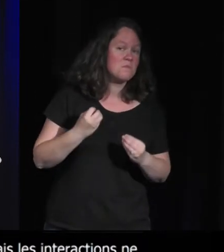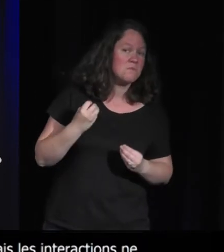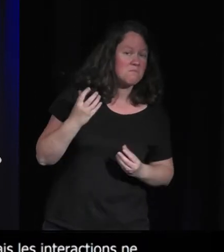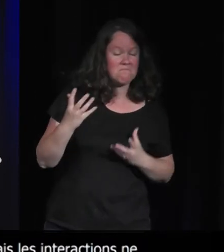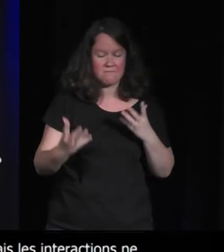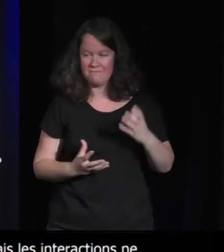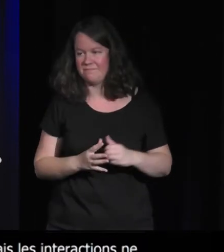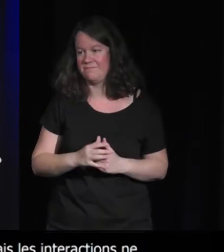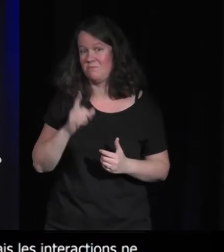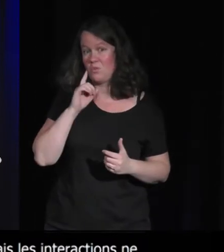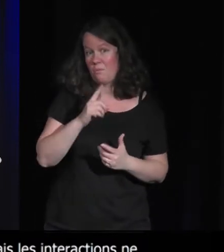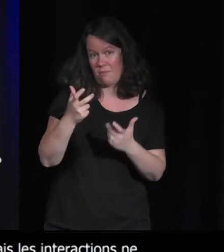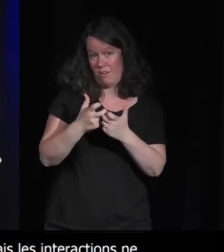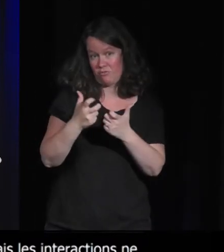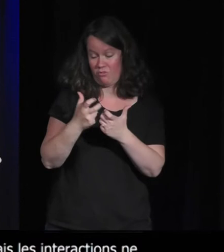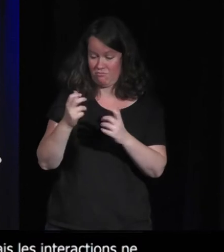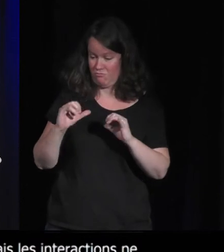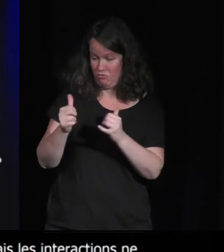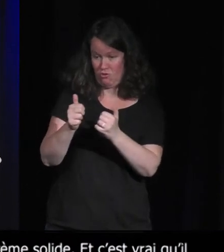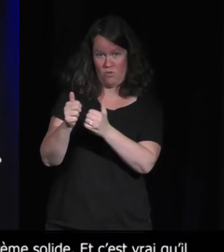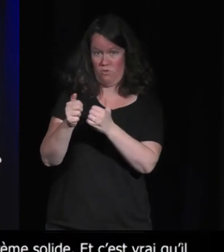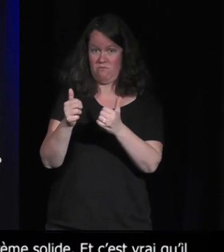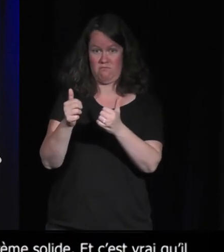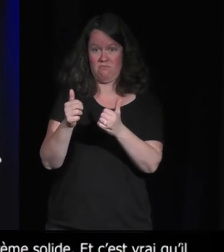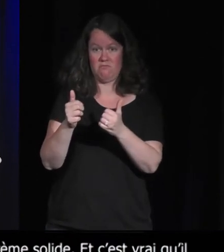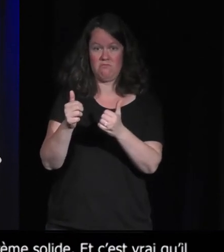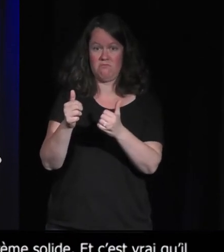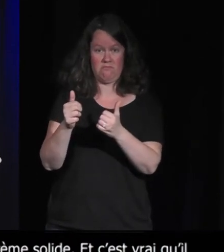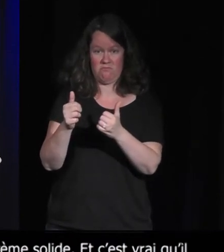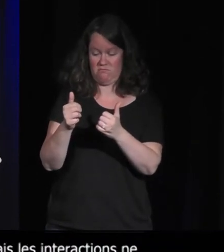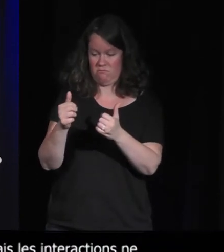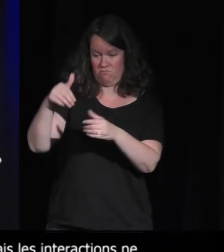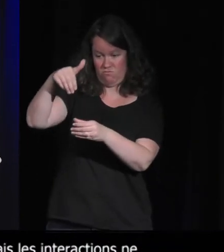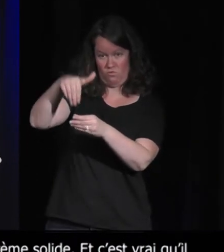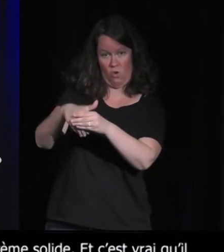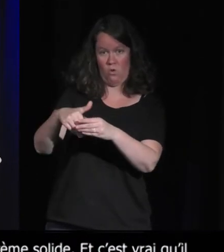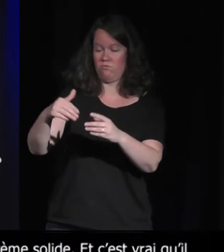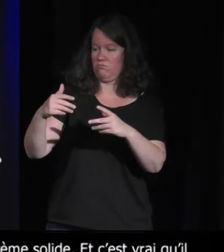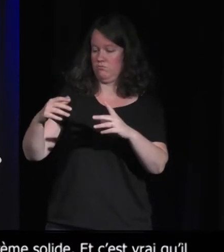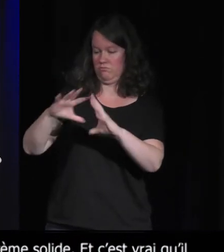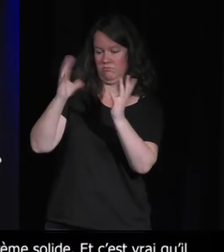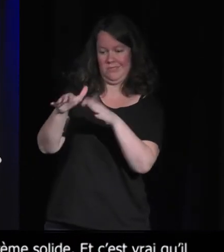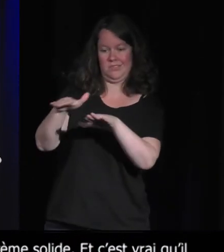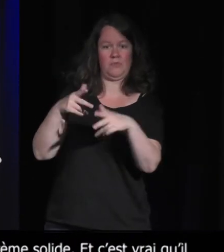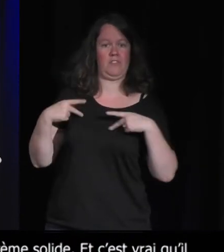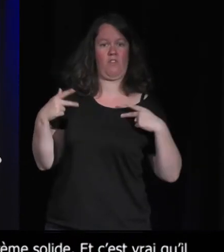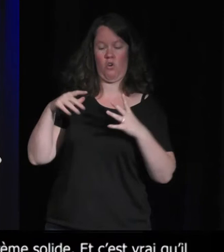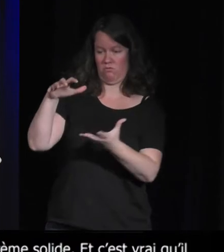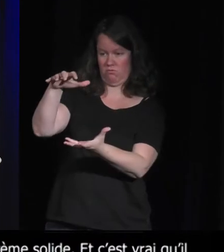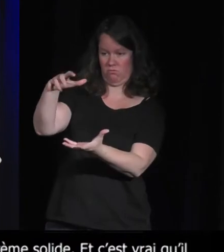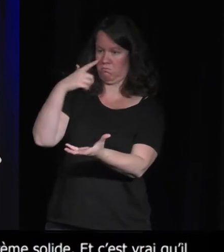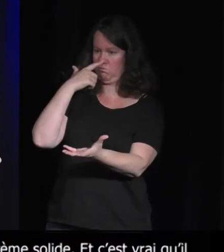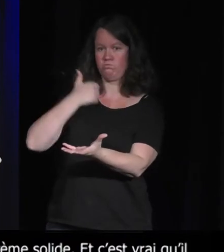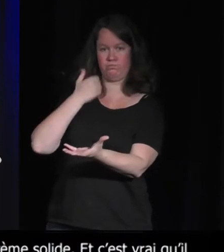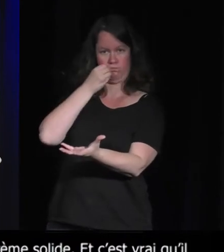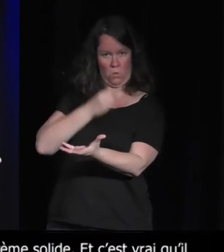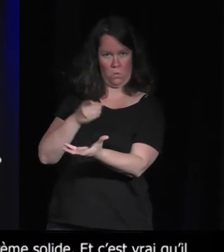Ça pourrait être intéressant de créer un jeu avec un équilibre, un écosystème qui se tient et voir comment, justement,